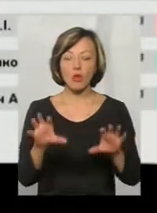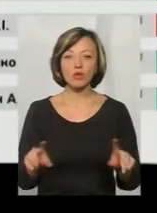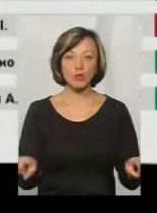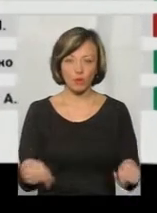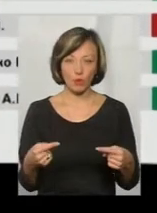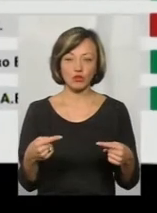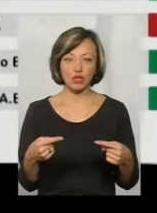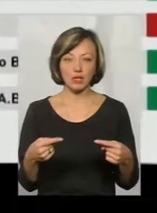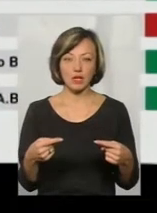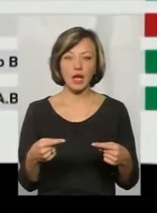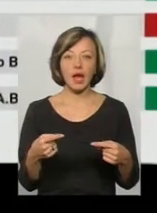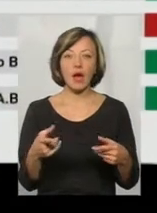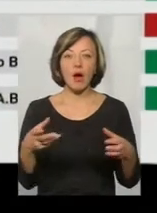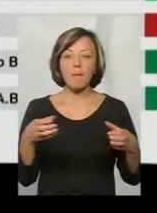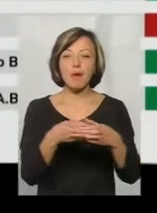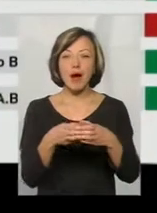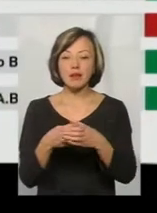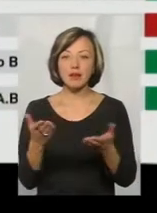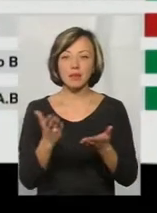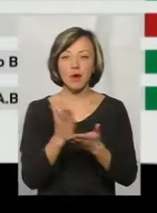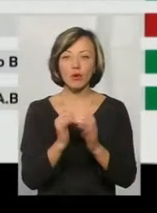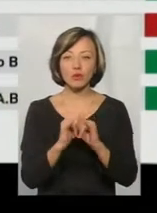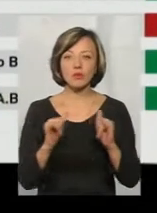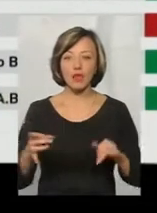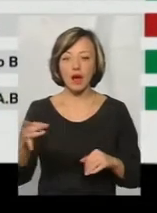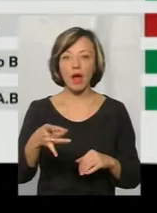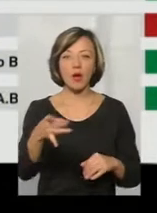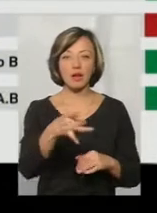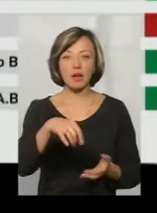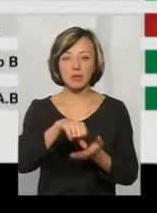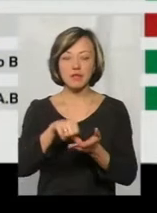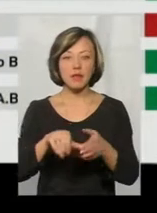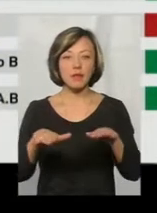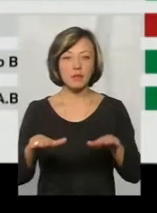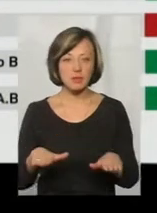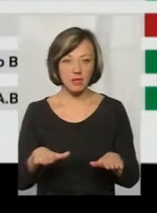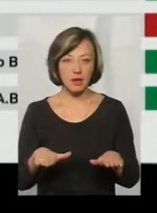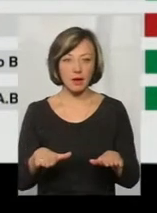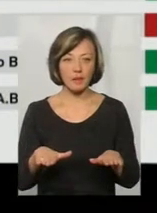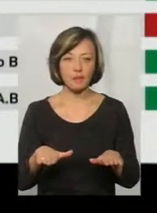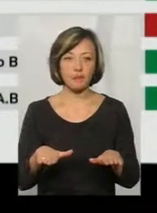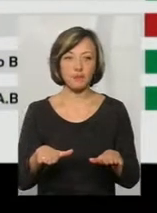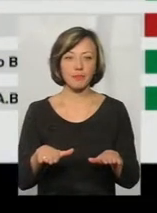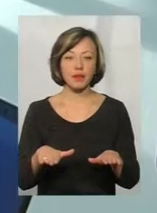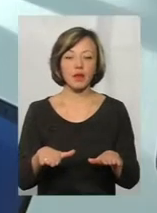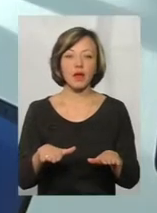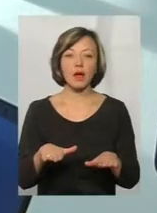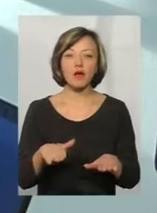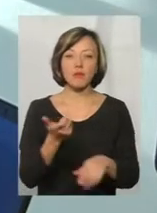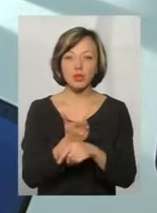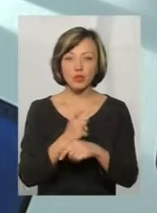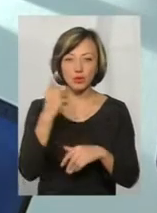грубо кажучи. Ті структури, які мають розвинені регіональні представництва на місцях, і вони трошечки більше розуміють, що відбувається